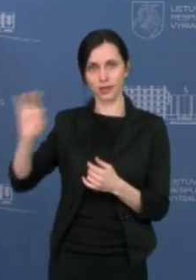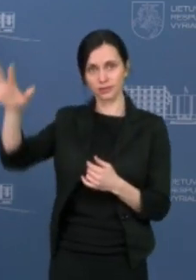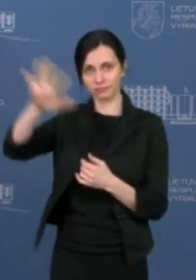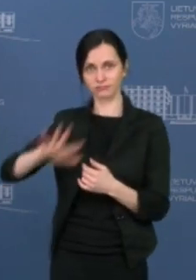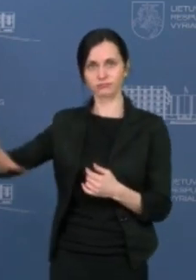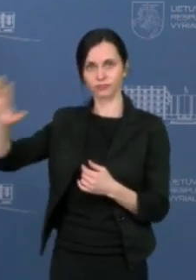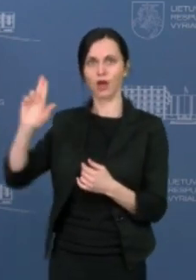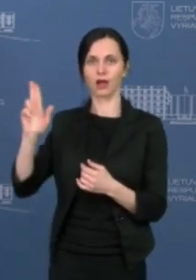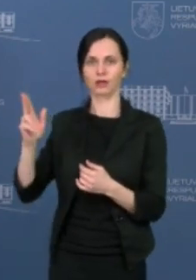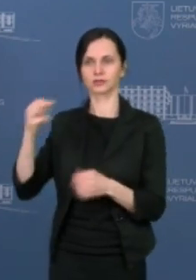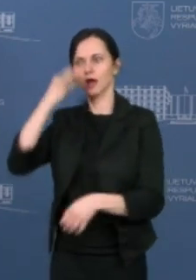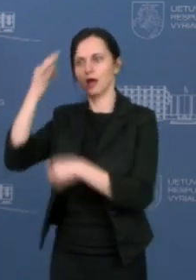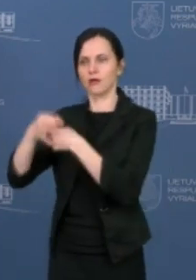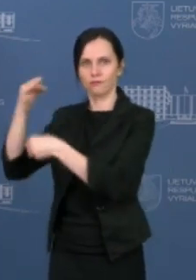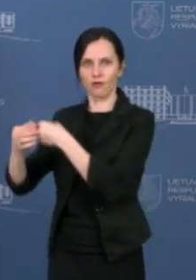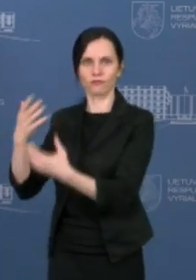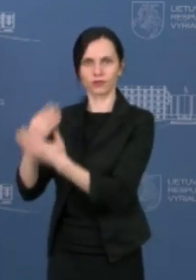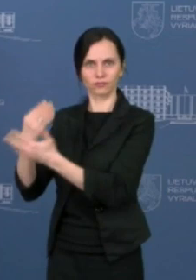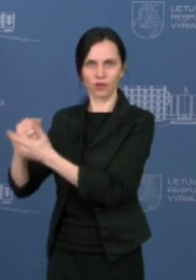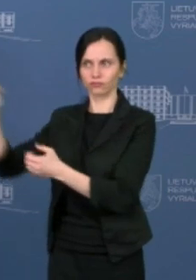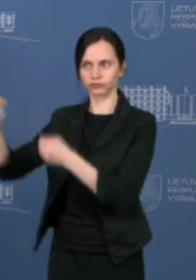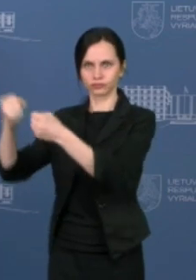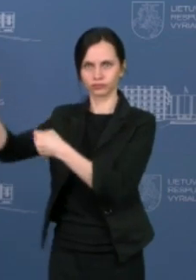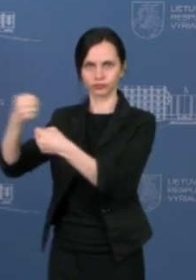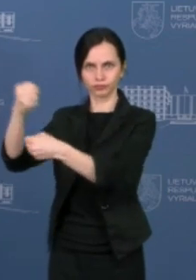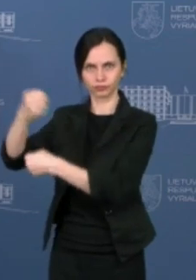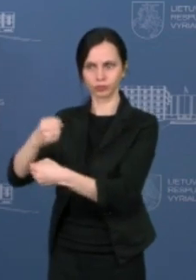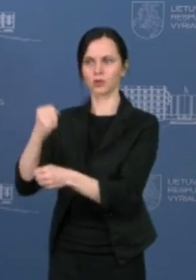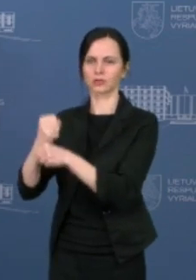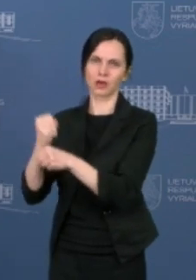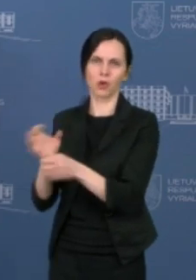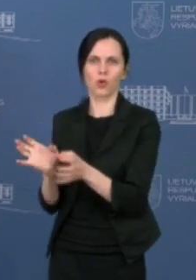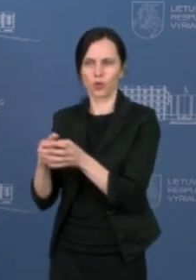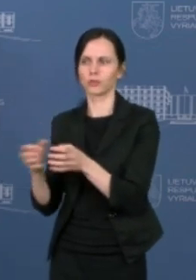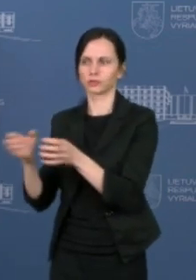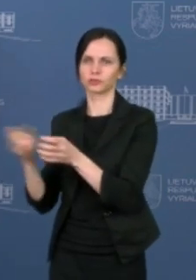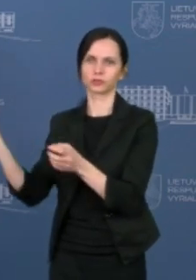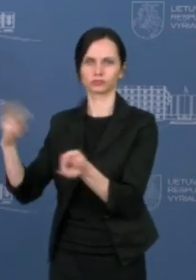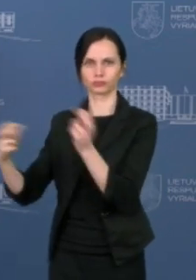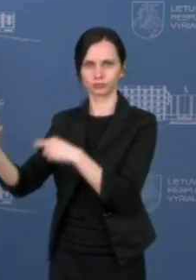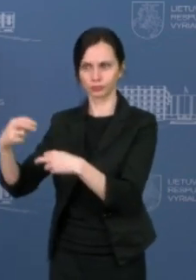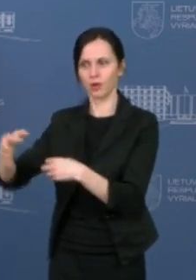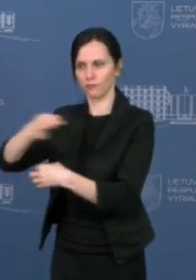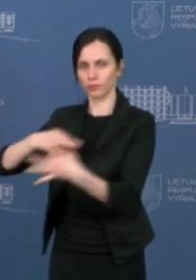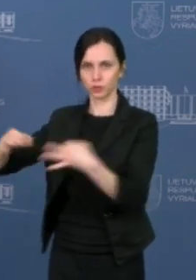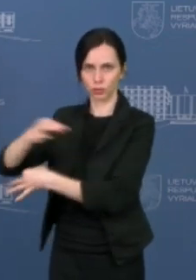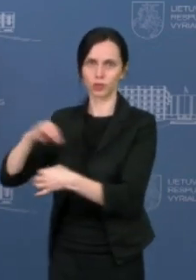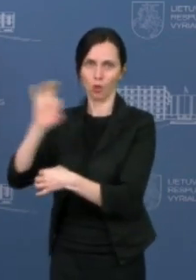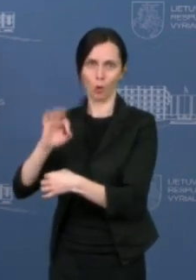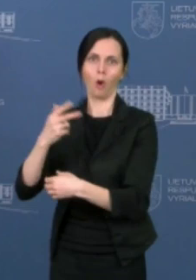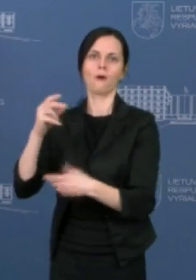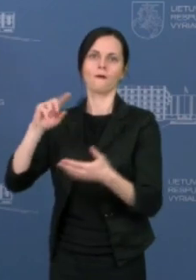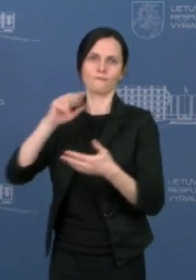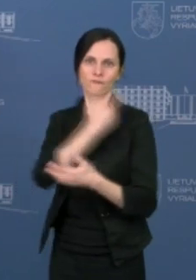delegausios savo atsakingų žmonės į atitinkamas darbo grupės ir formatus, kurie nagrinėja šitą klausimą.